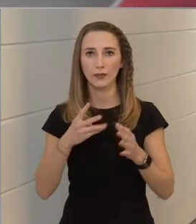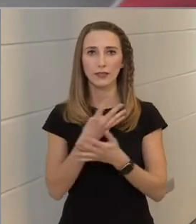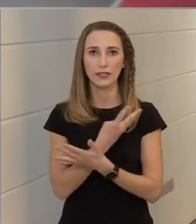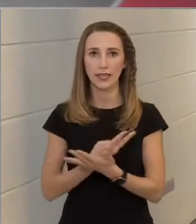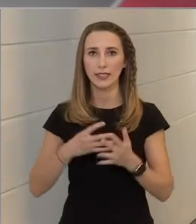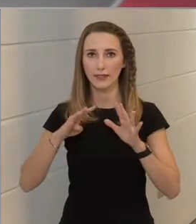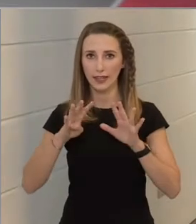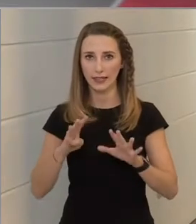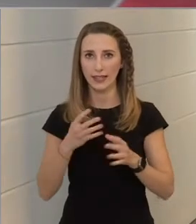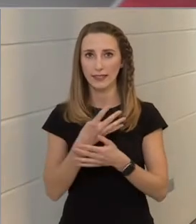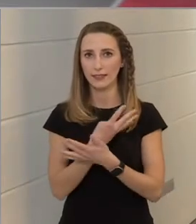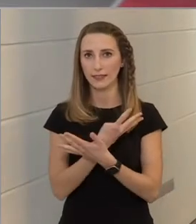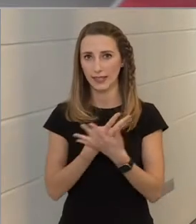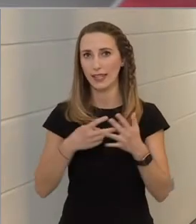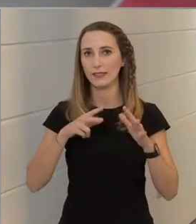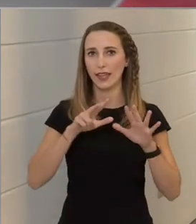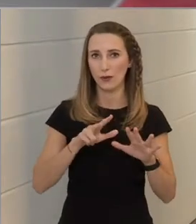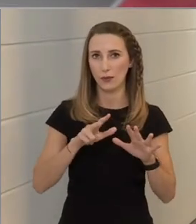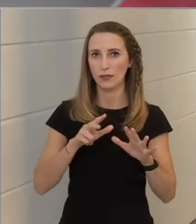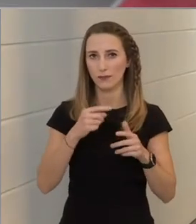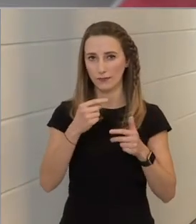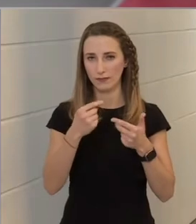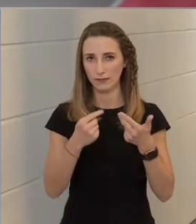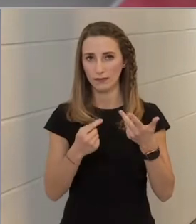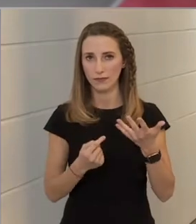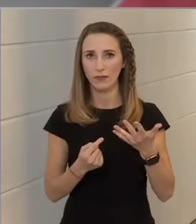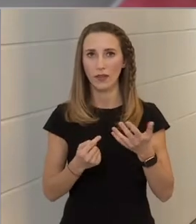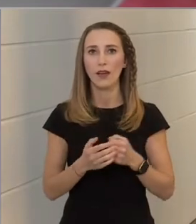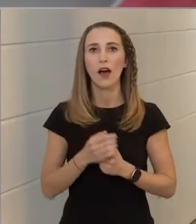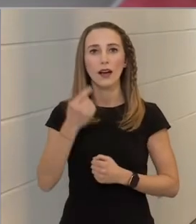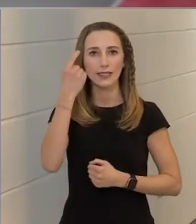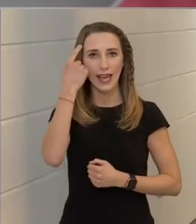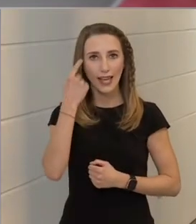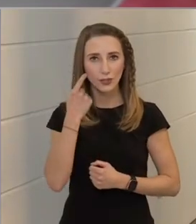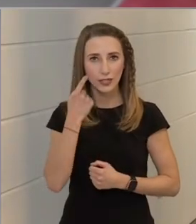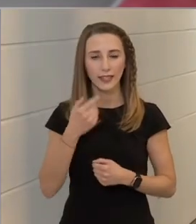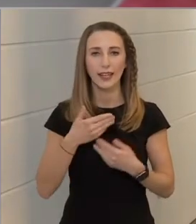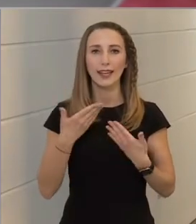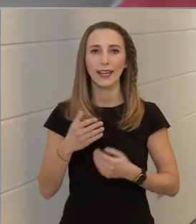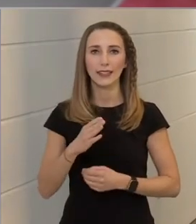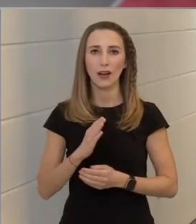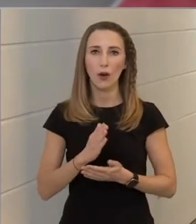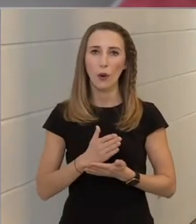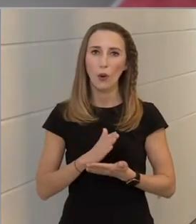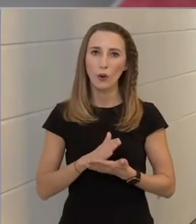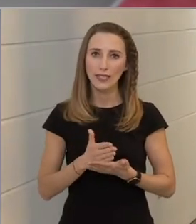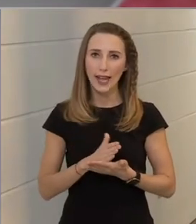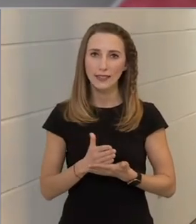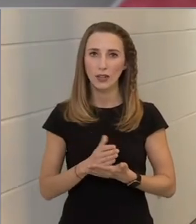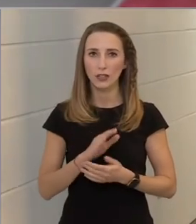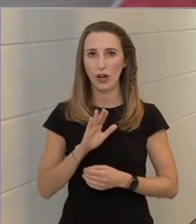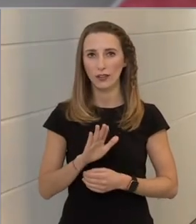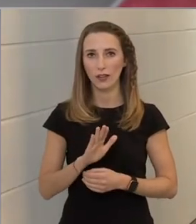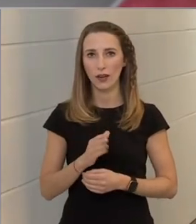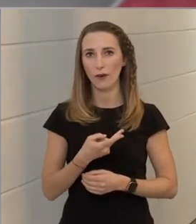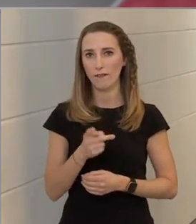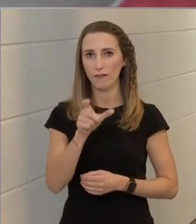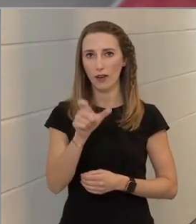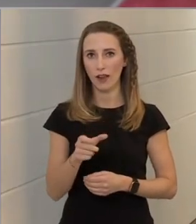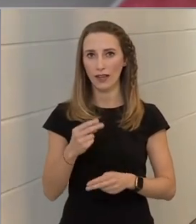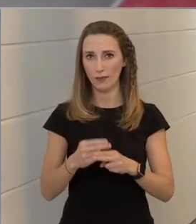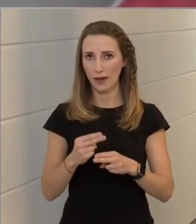99, 98 az esély, tehát a kockázata annak, hogy valaki